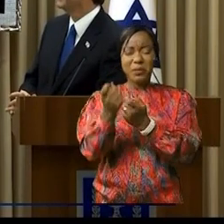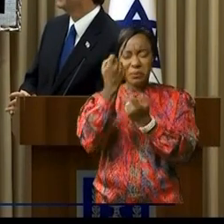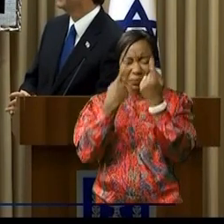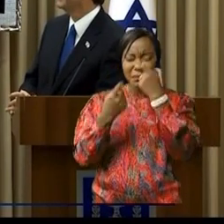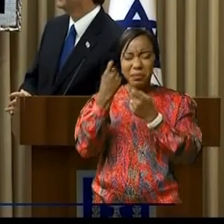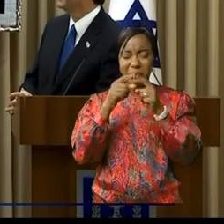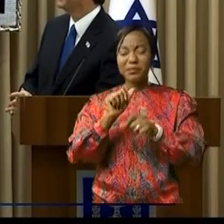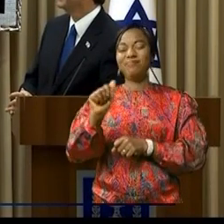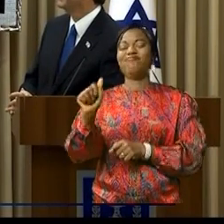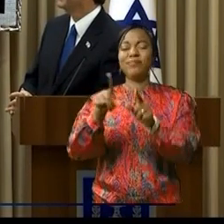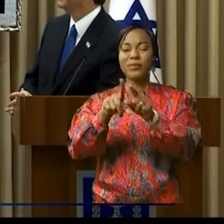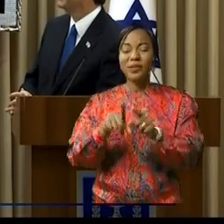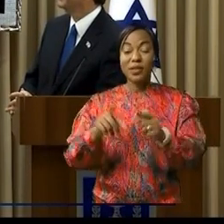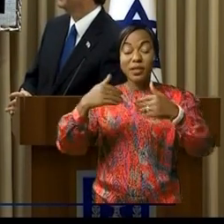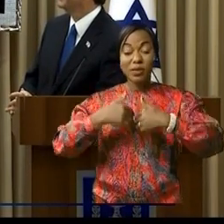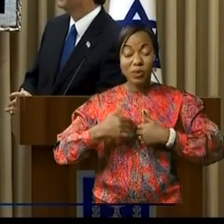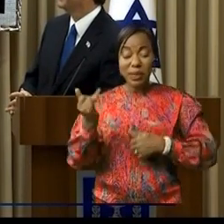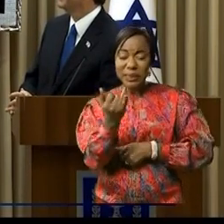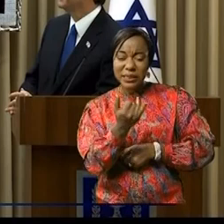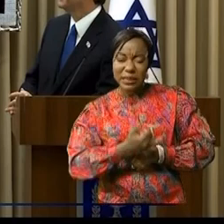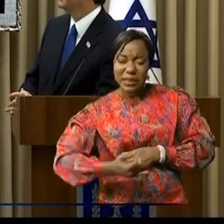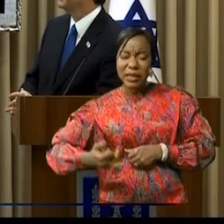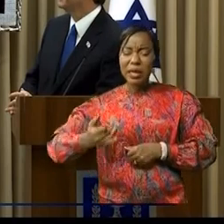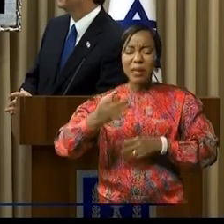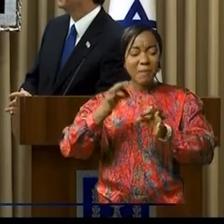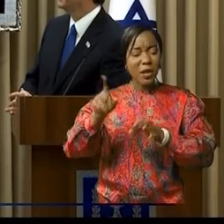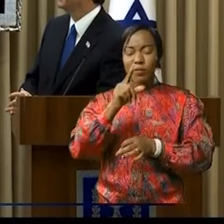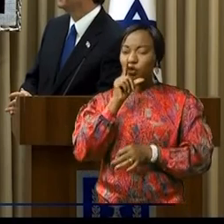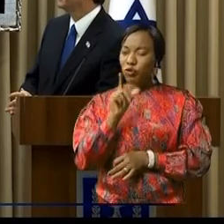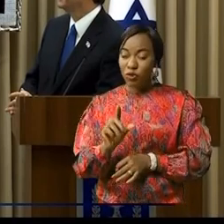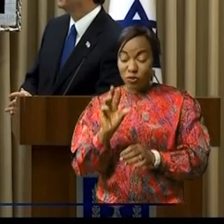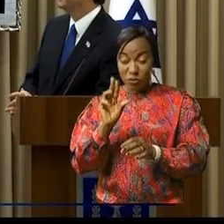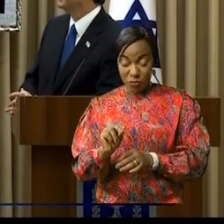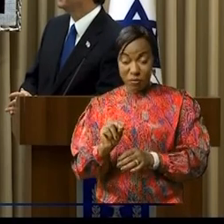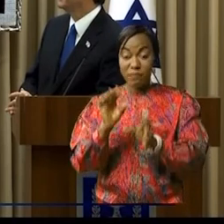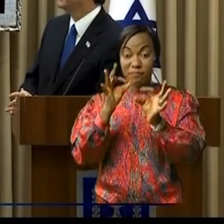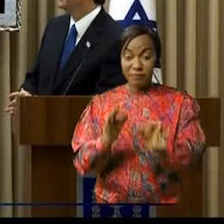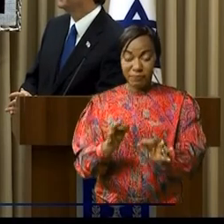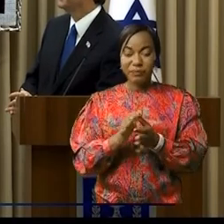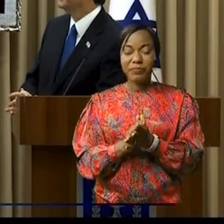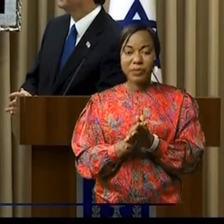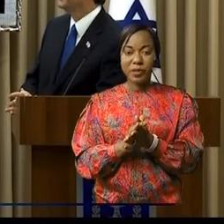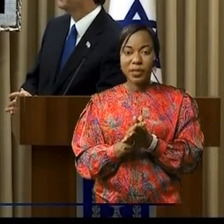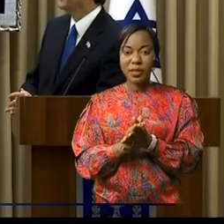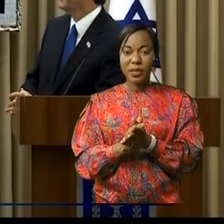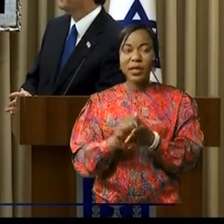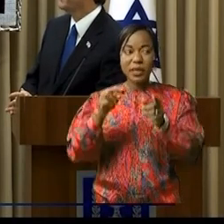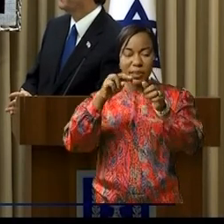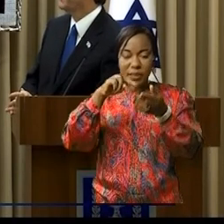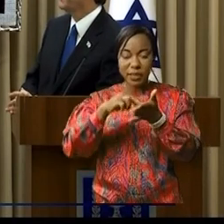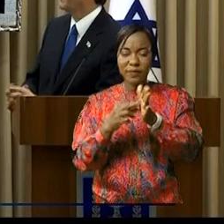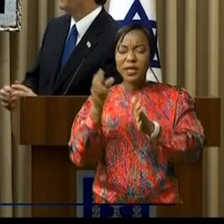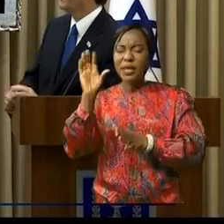la question de savoir si on l'avait dessinée exprès, mais non. On voit vraiment que les pierres étaient